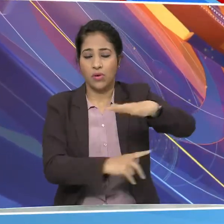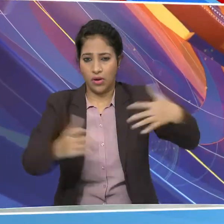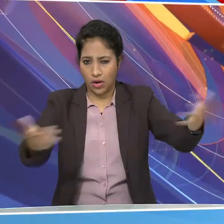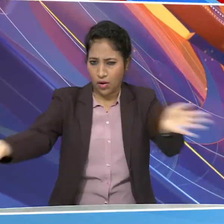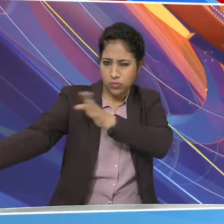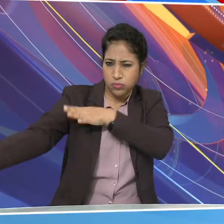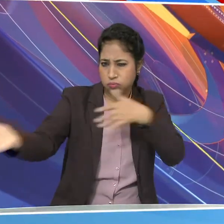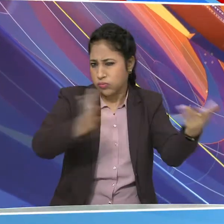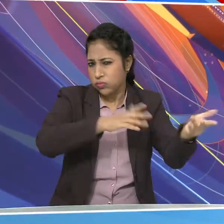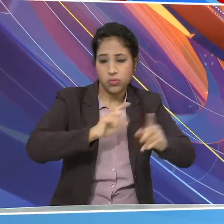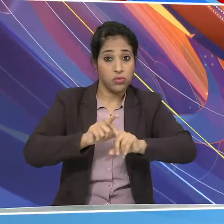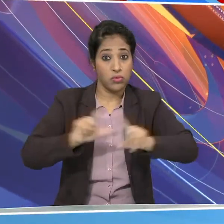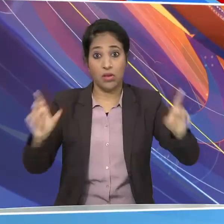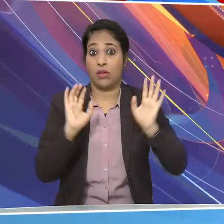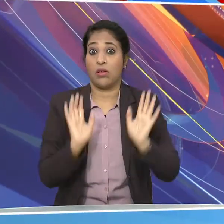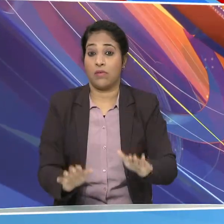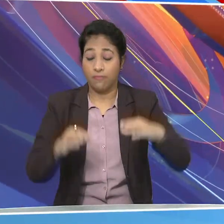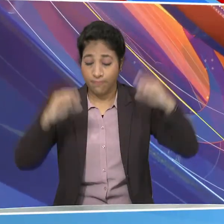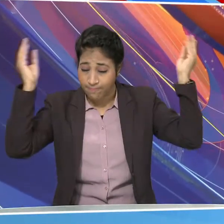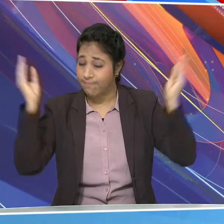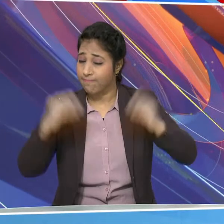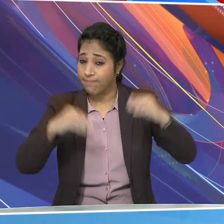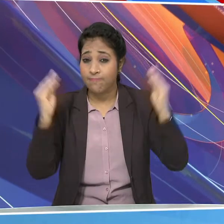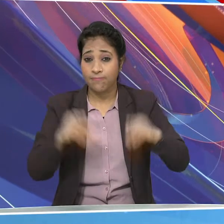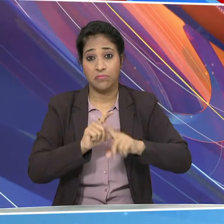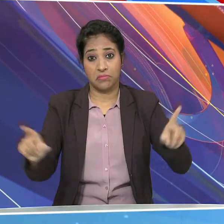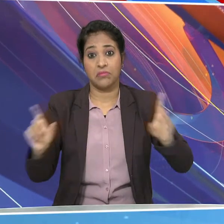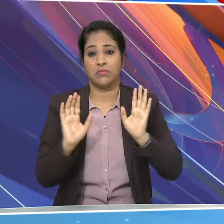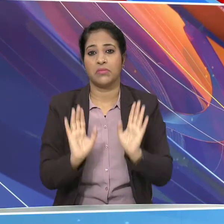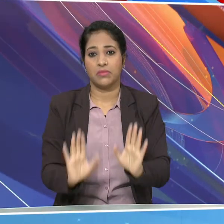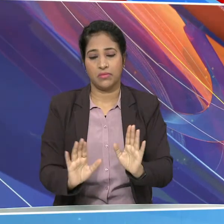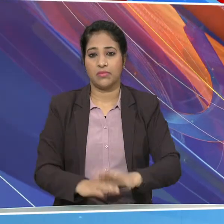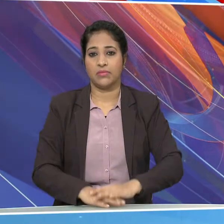चलने के साथ भारी वर्शा होने की संभावना है